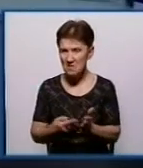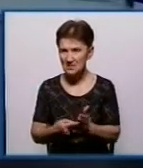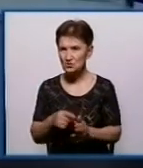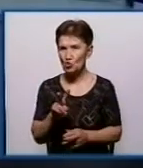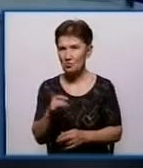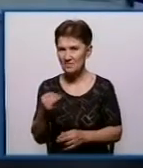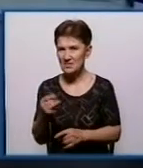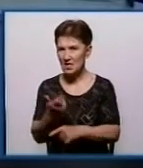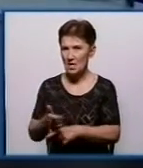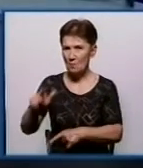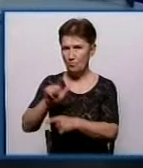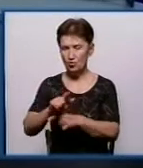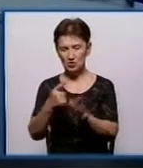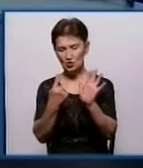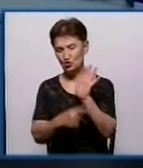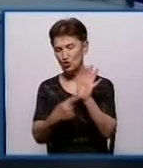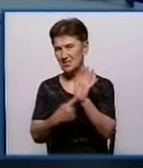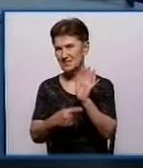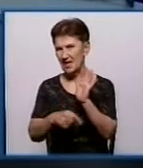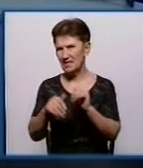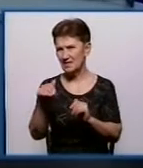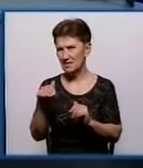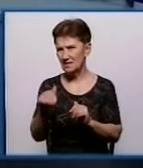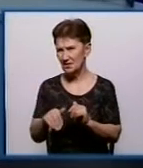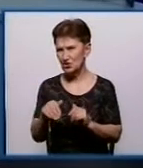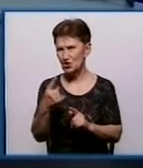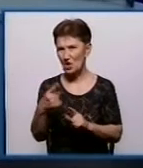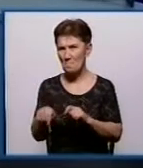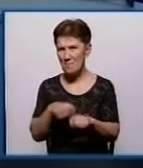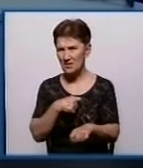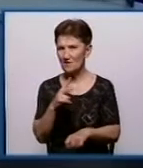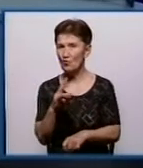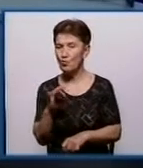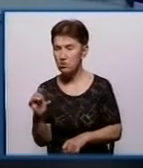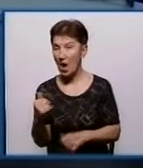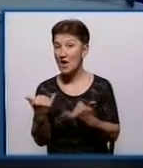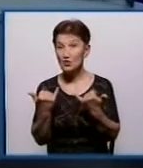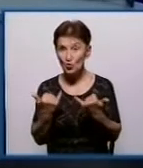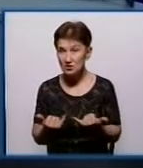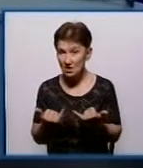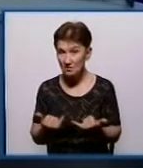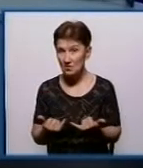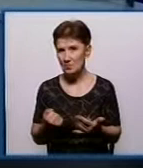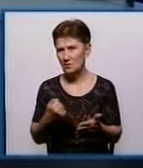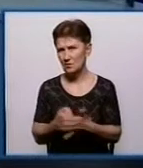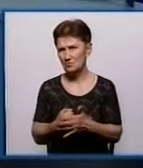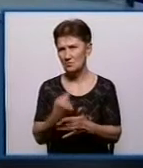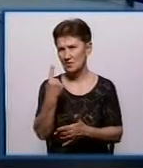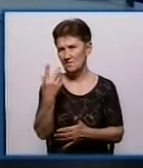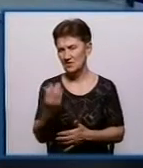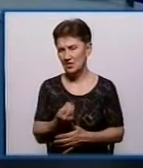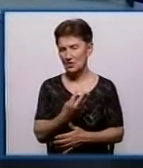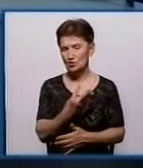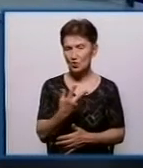понад 60 тисяч метрів кубічних на дубу, то станом на сьогодні місто Кропивницький бере в дубу 43-45 тисяч